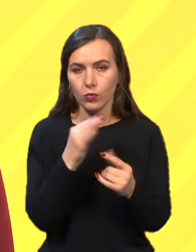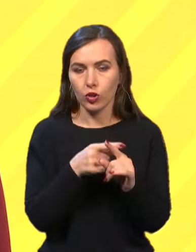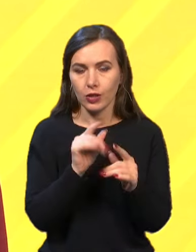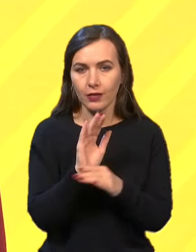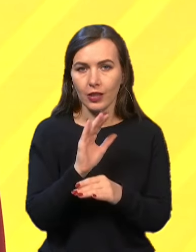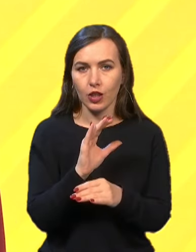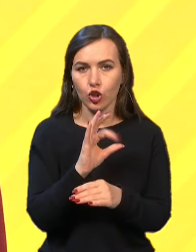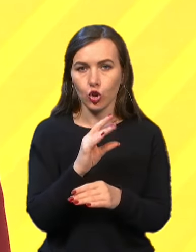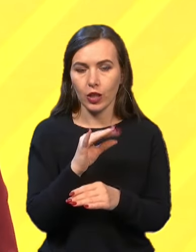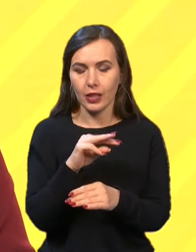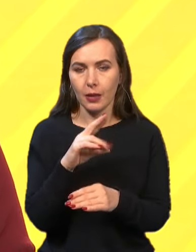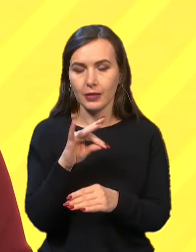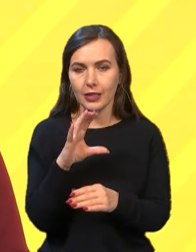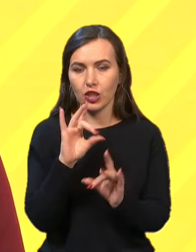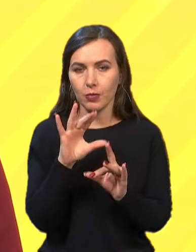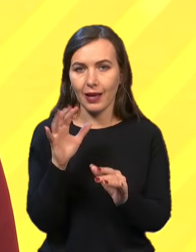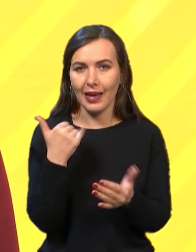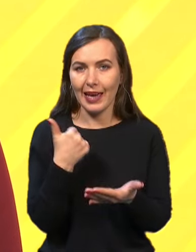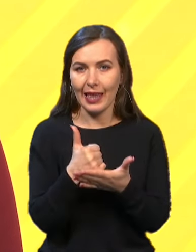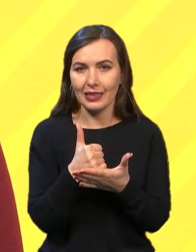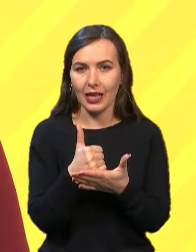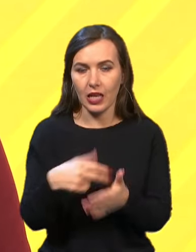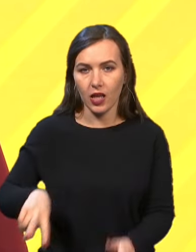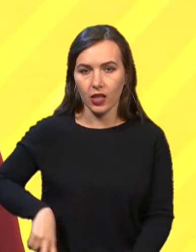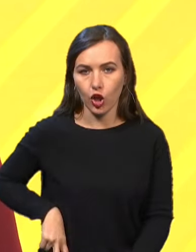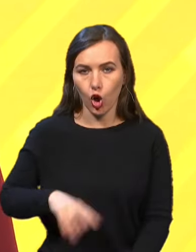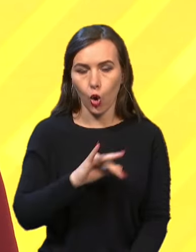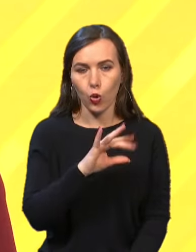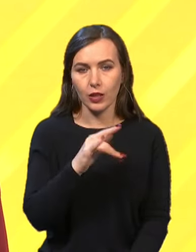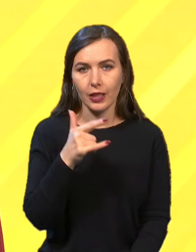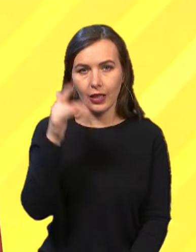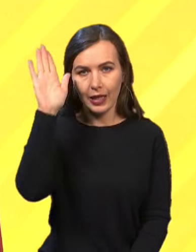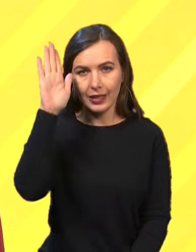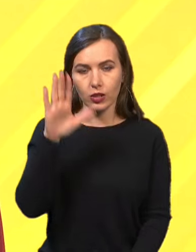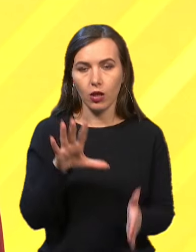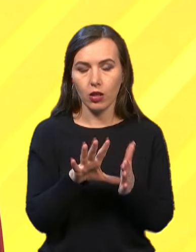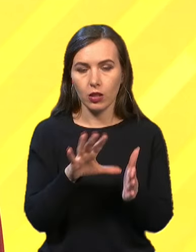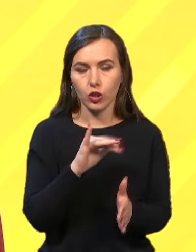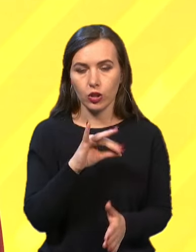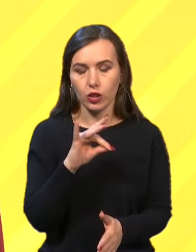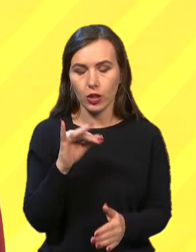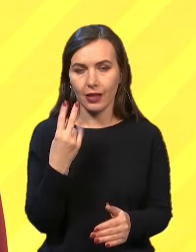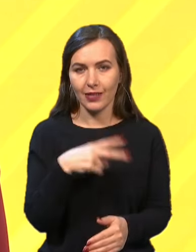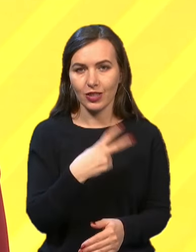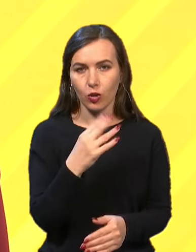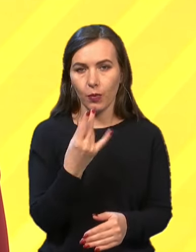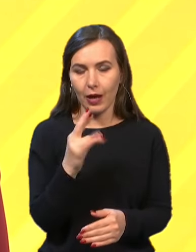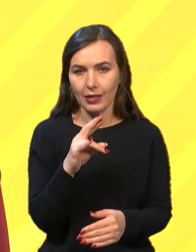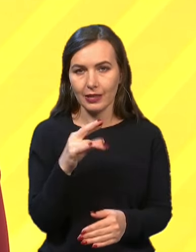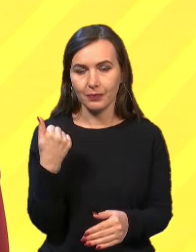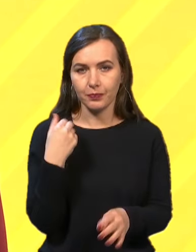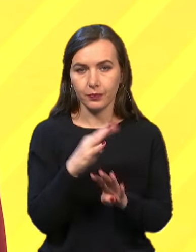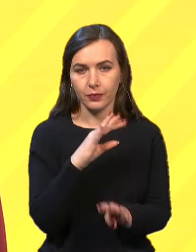Associated Press розповів генеральний директор Укргідроенерго Ігор Сирота. Нагадаємо, 22 березня армія